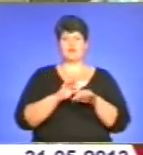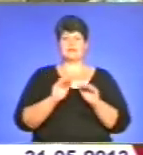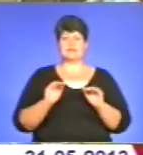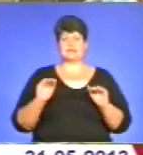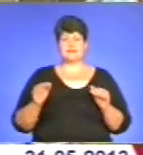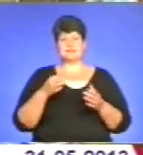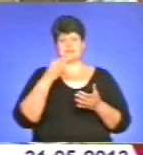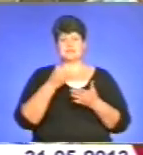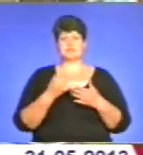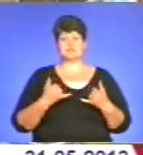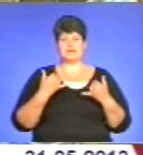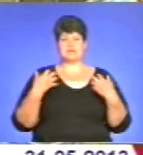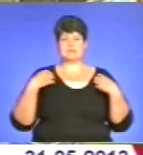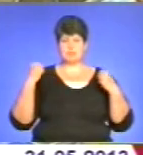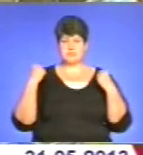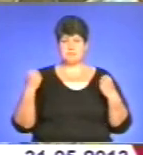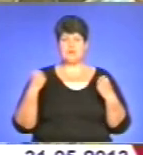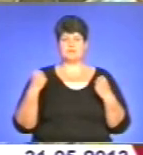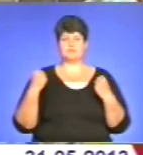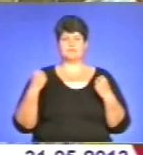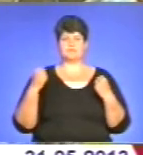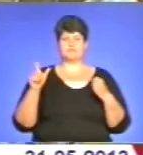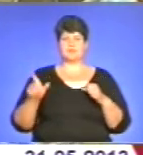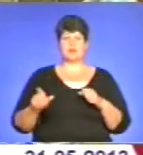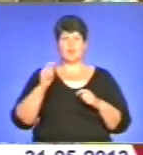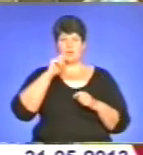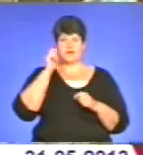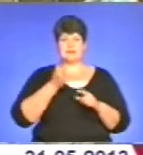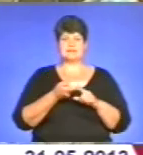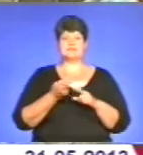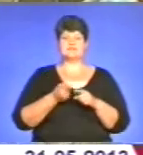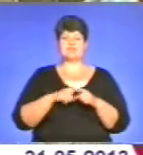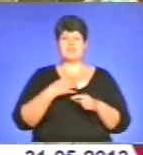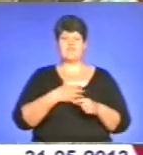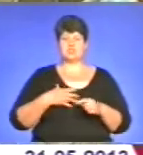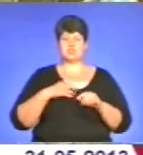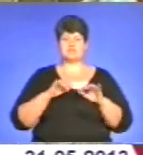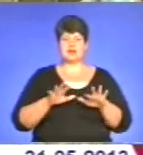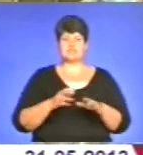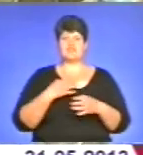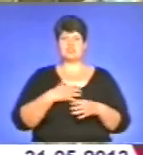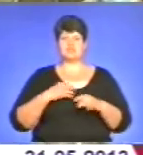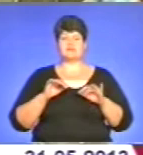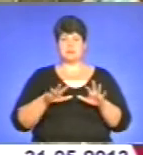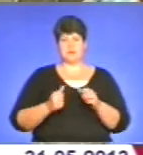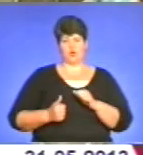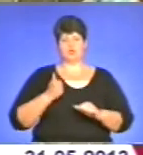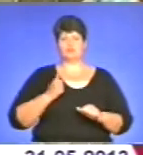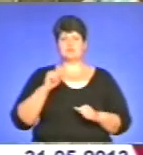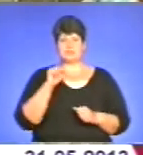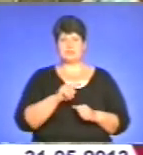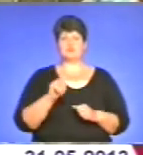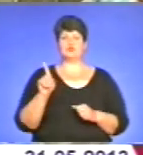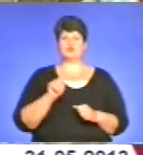І, скажімо, для спортсменів, для українців це є дуже важлива акція, дуже важлива справа, і ми гордимося тим, що ми